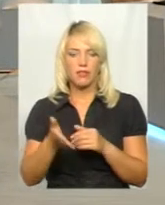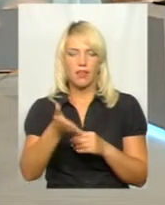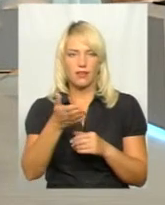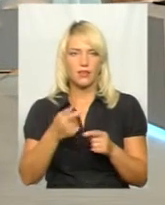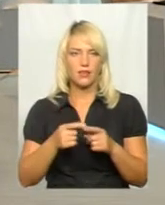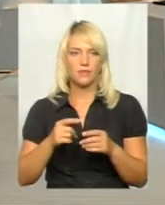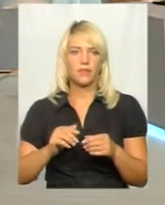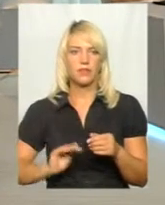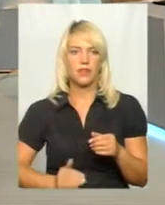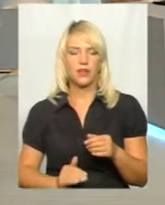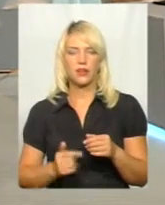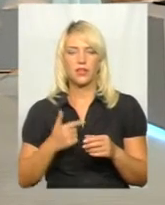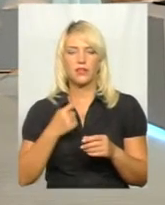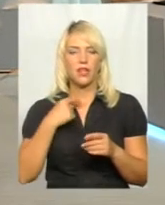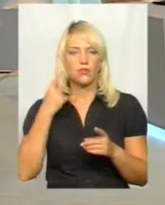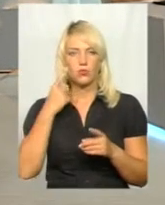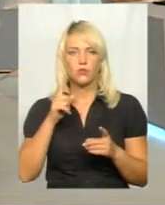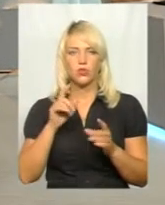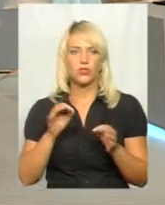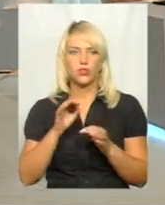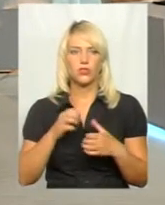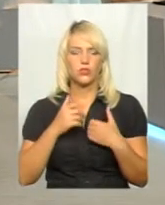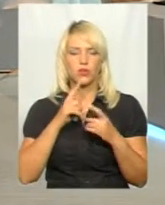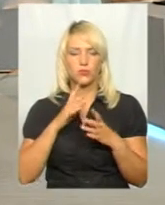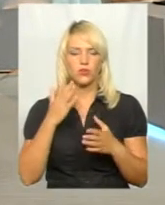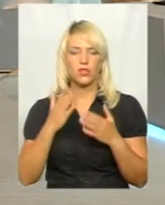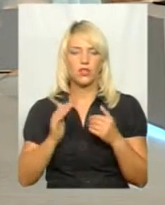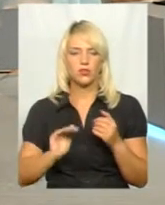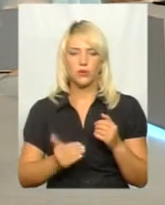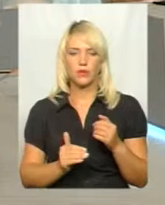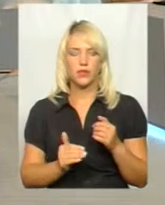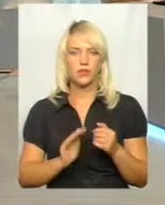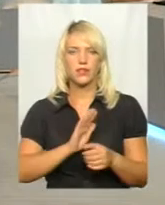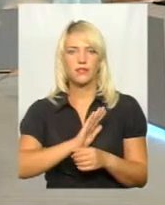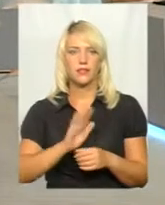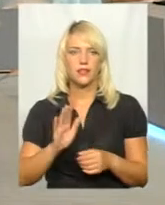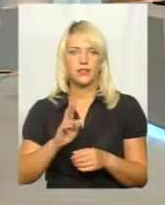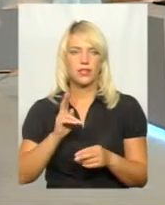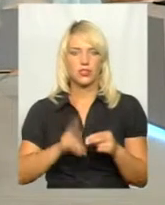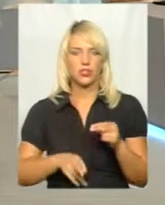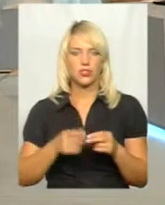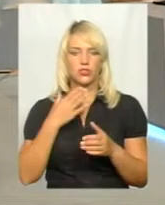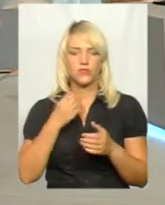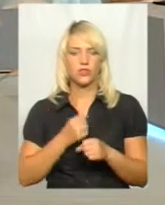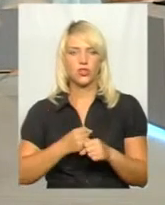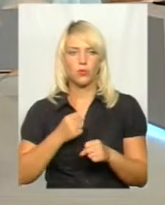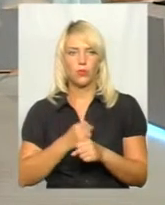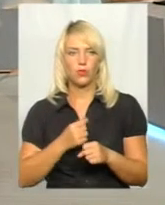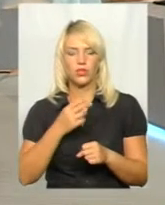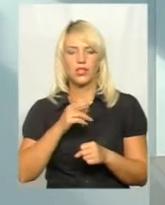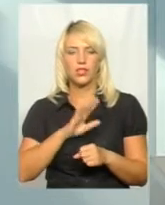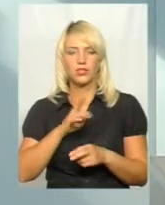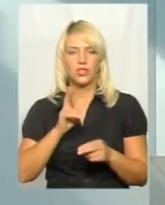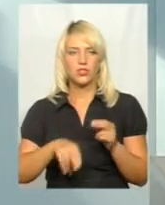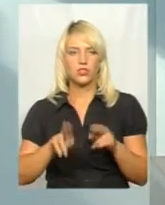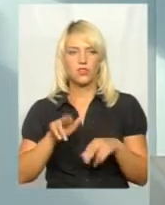рахую, що не буде нічого страшного, навіть якщо підрядник не закінчить свої роботи, закінчить фарбування.